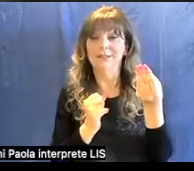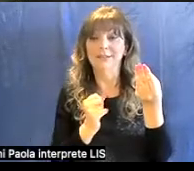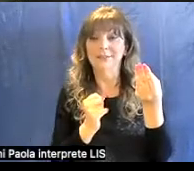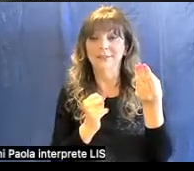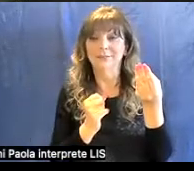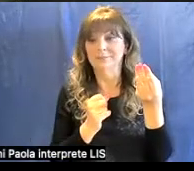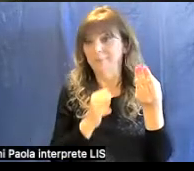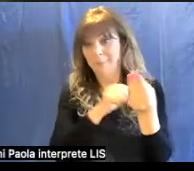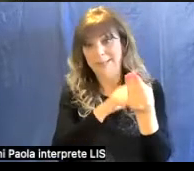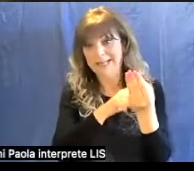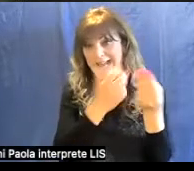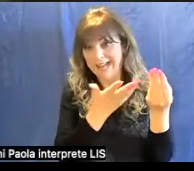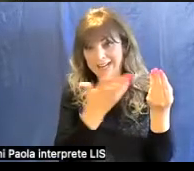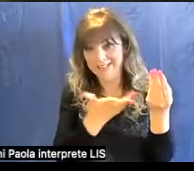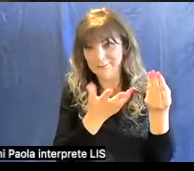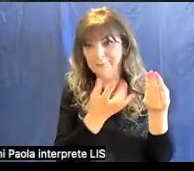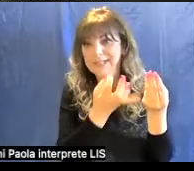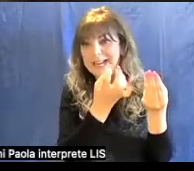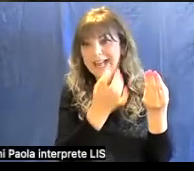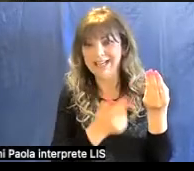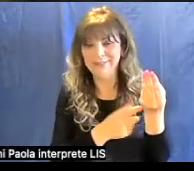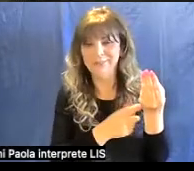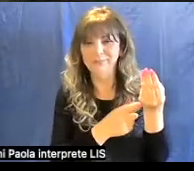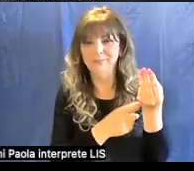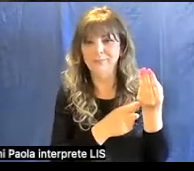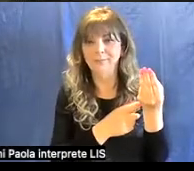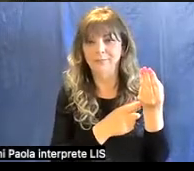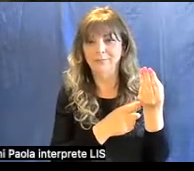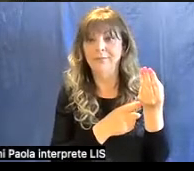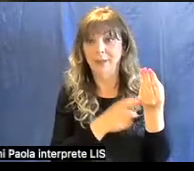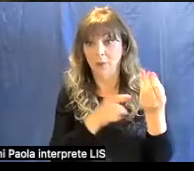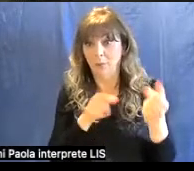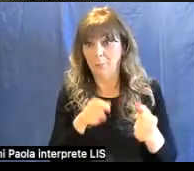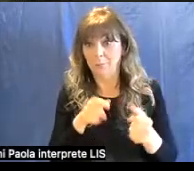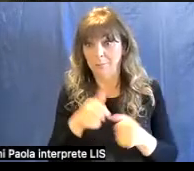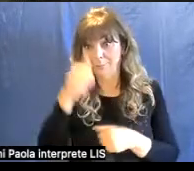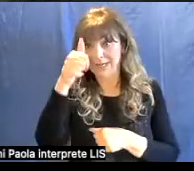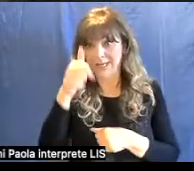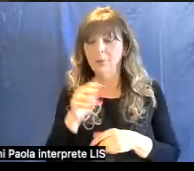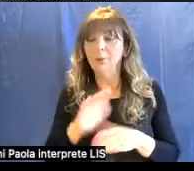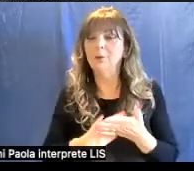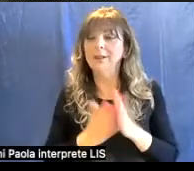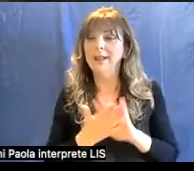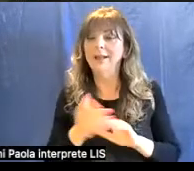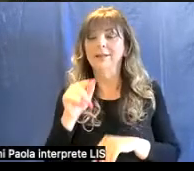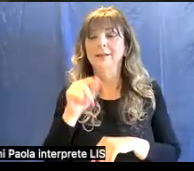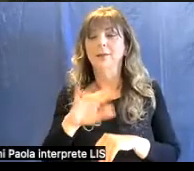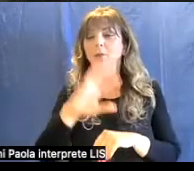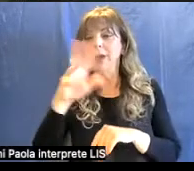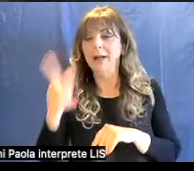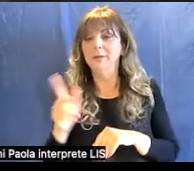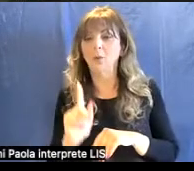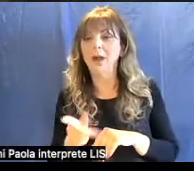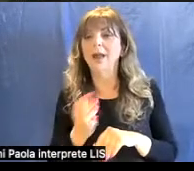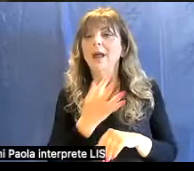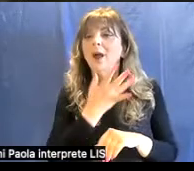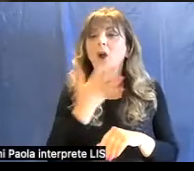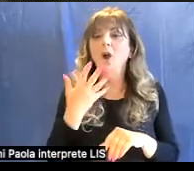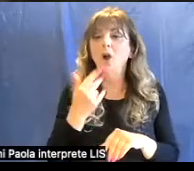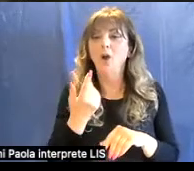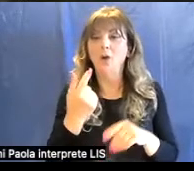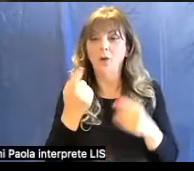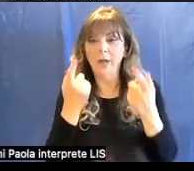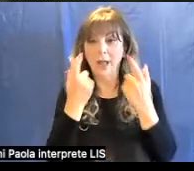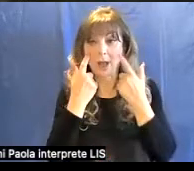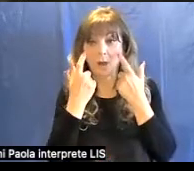minerale. Questo è il primo passaggio. L'altro passaggio fondamentale è come il colore viene percepito